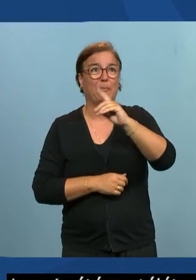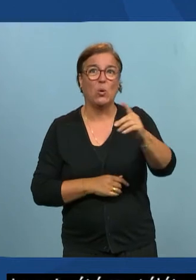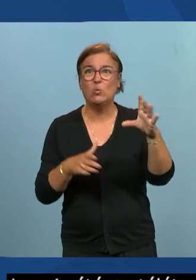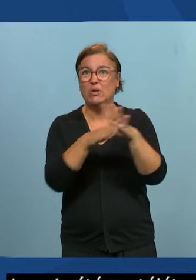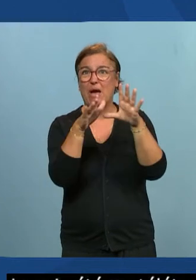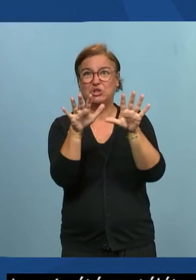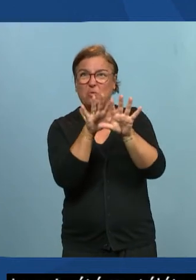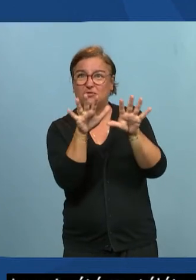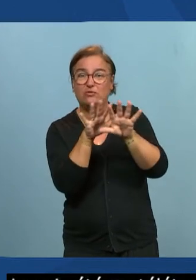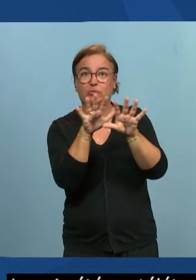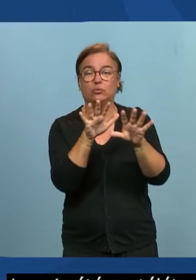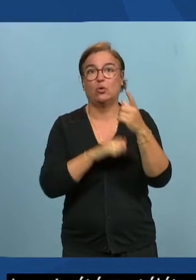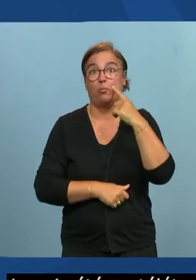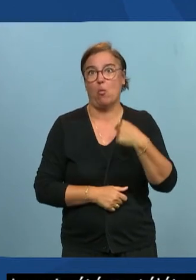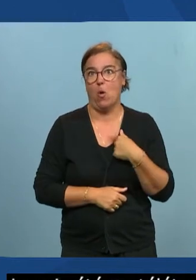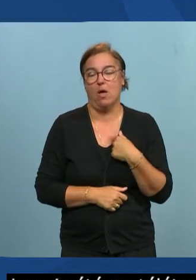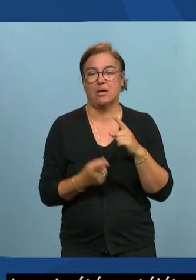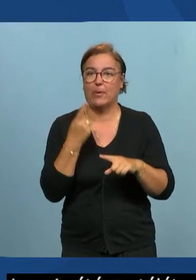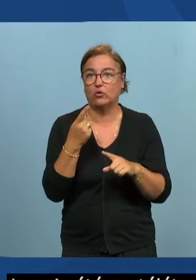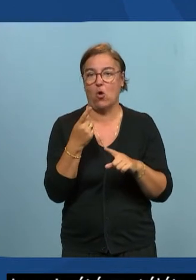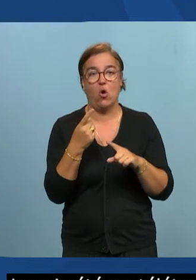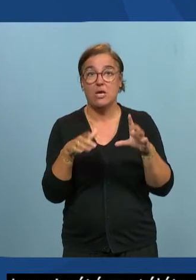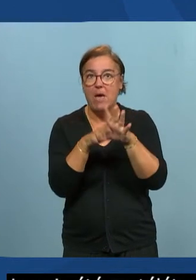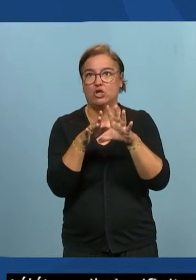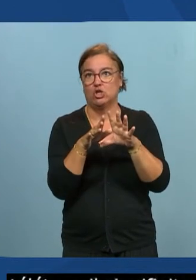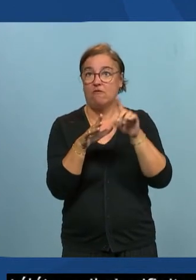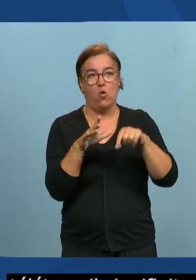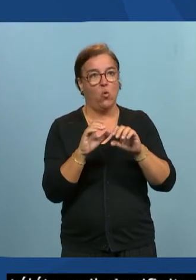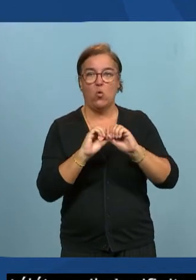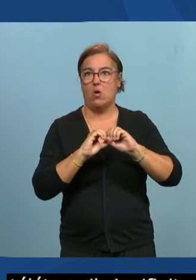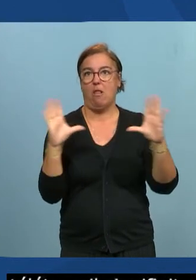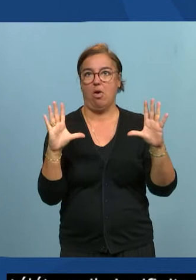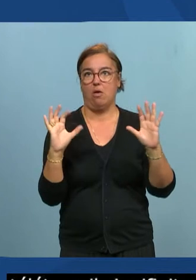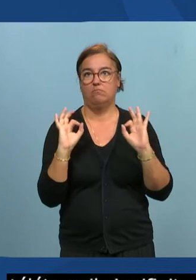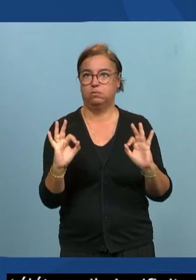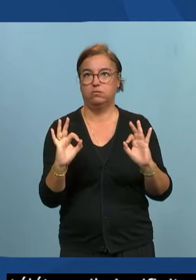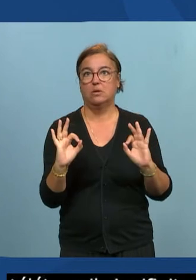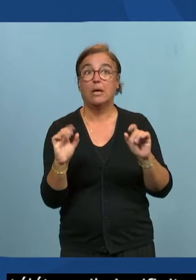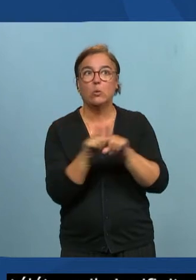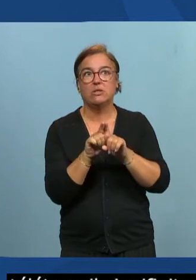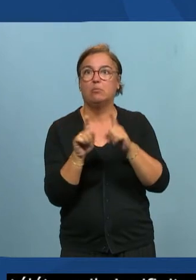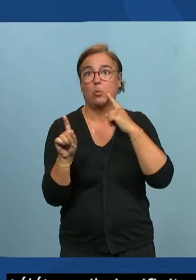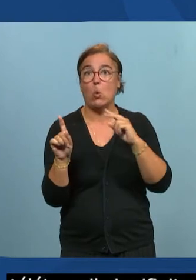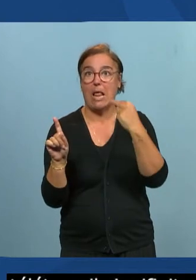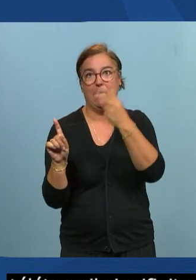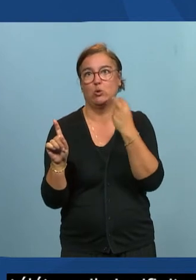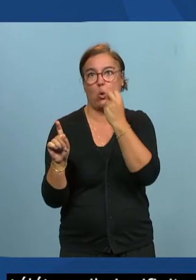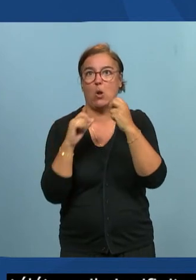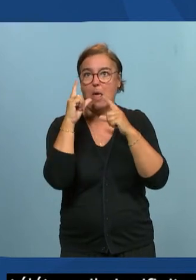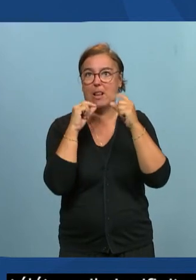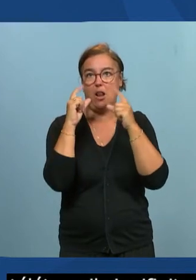pour moi c'est primordial d'avoir une bonne image et un bon son pour pouvoir lire son élève donc